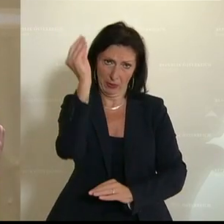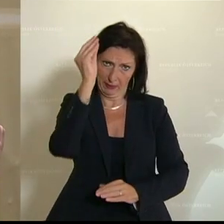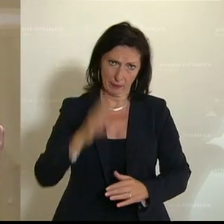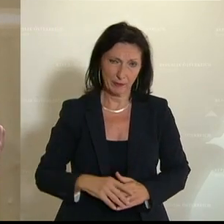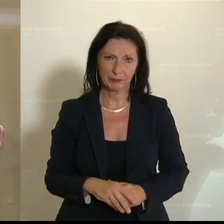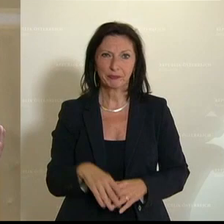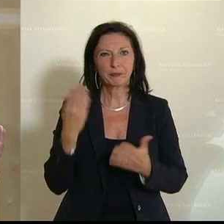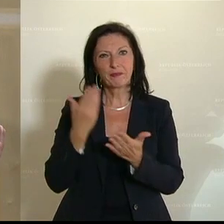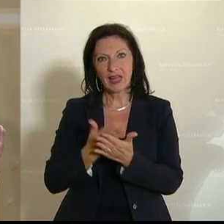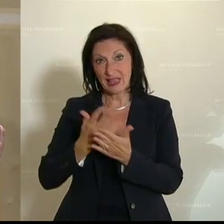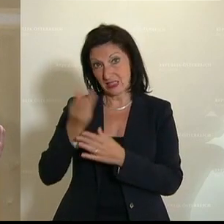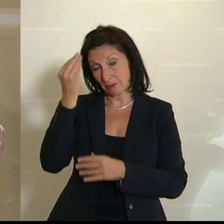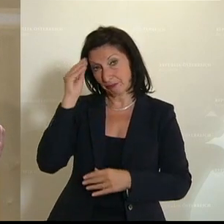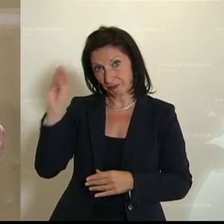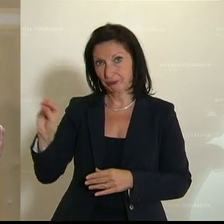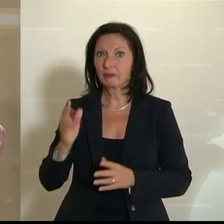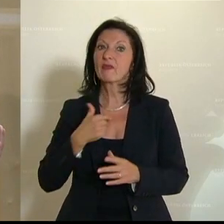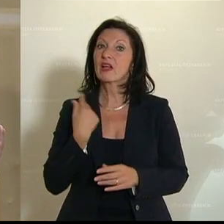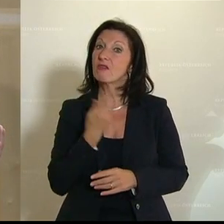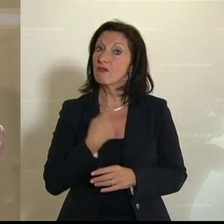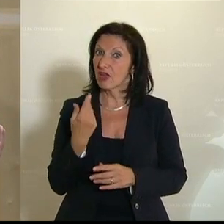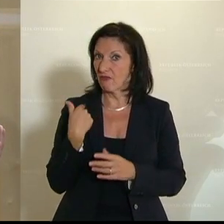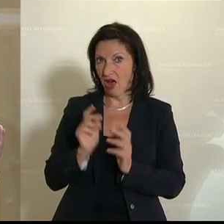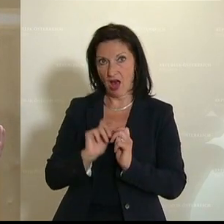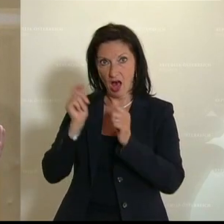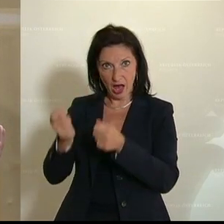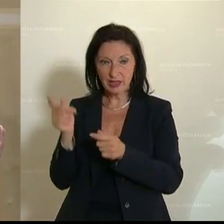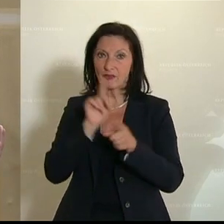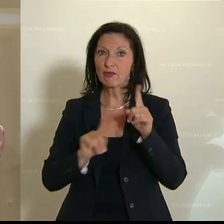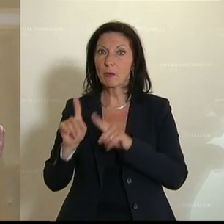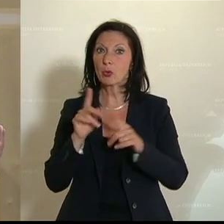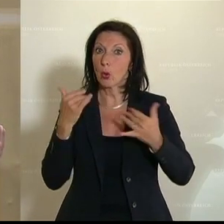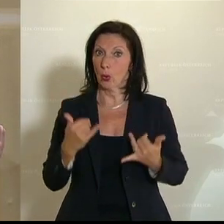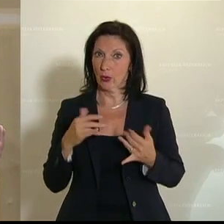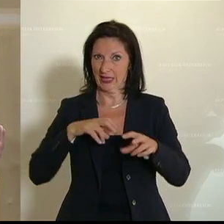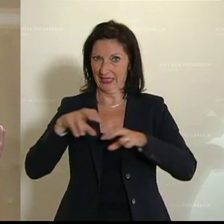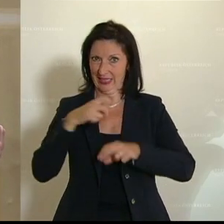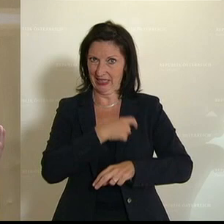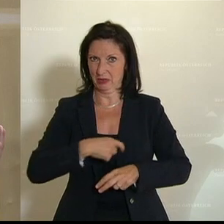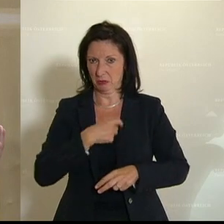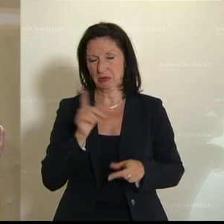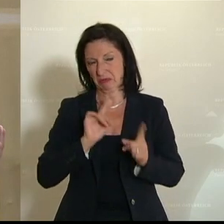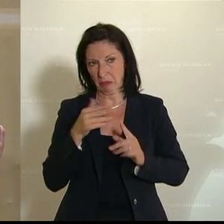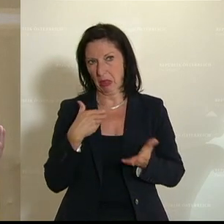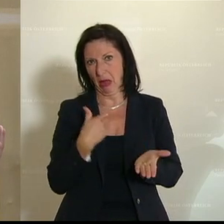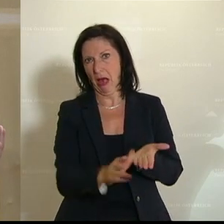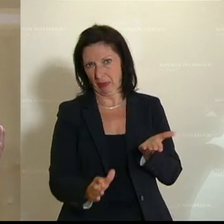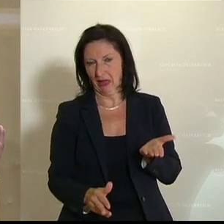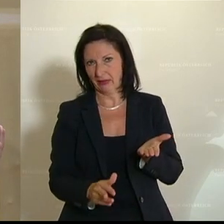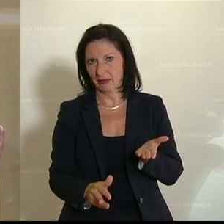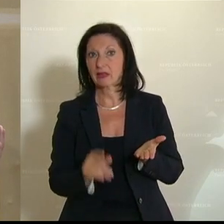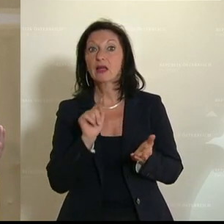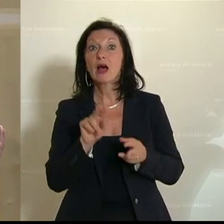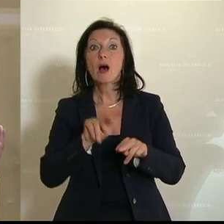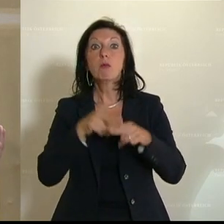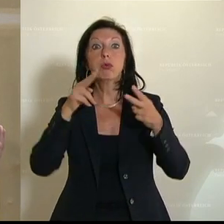Publikum weise ich auch noch darauf hin, dass dieser Antrag, der von uns eingebracht wurde und der wahrscheinlich heute von den Regierungsfraktionen wieder abgelehnt werden wird, bereits